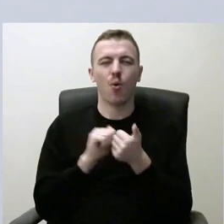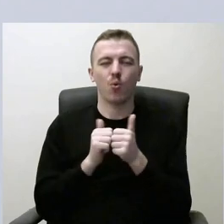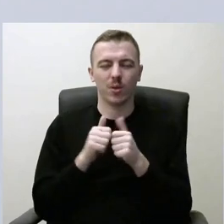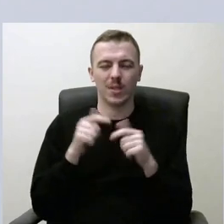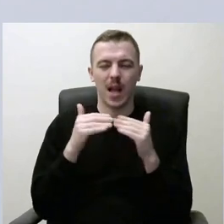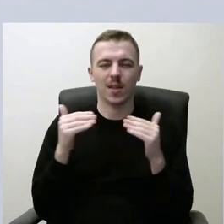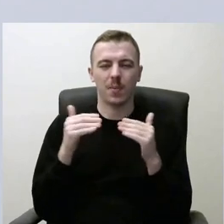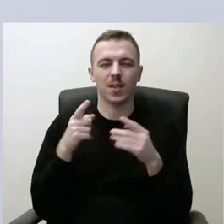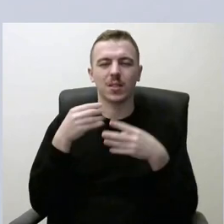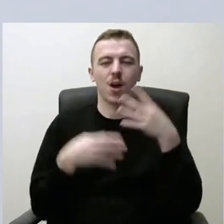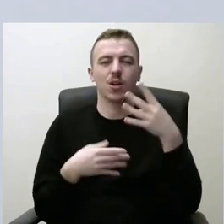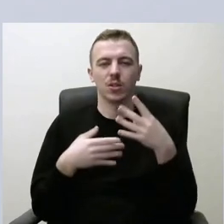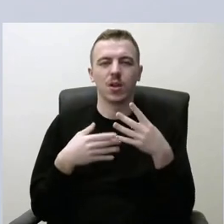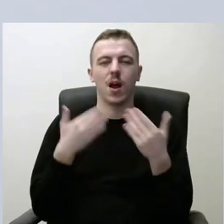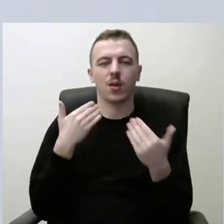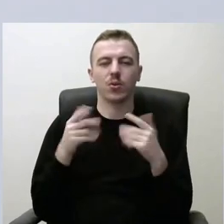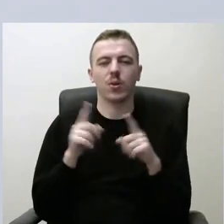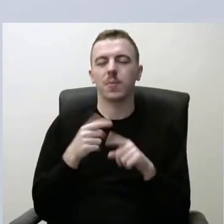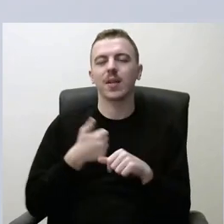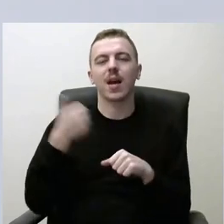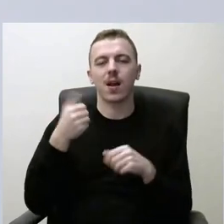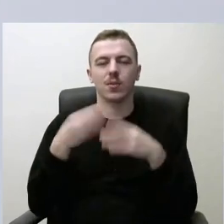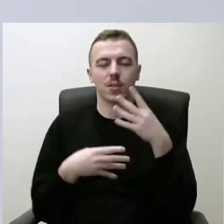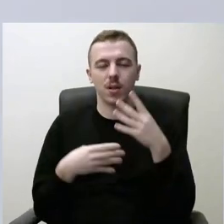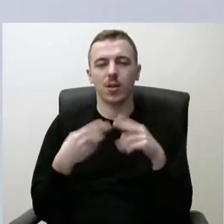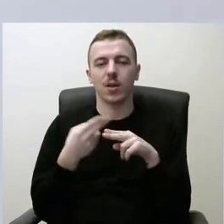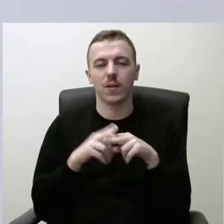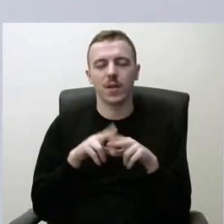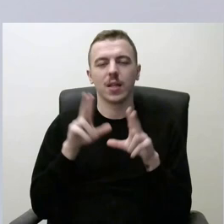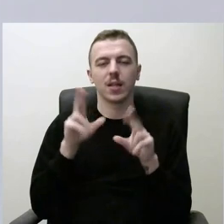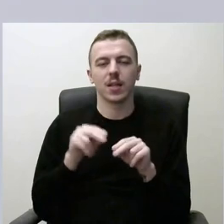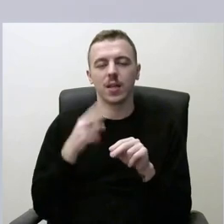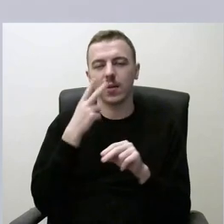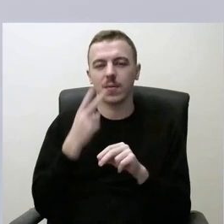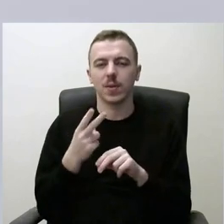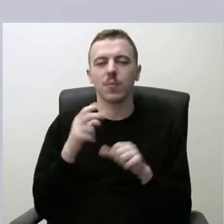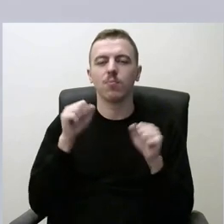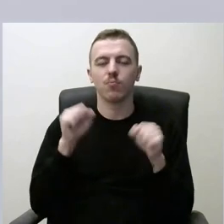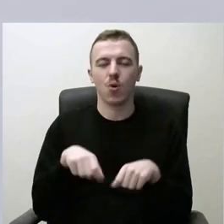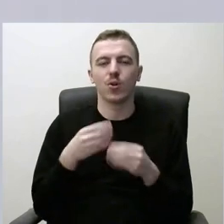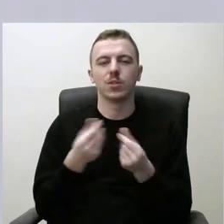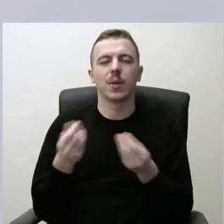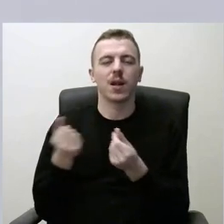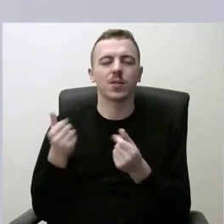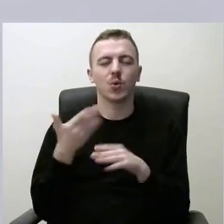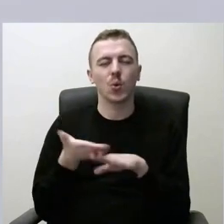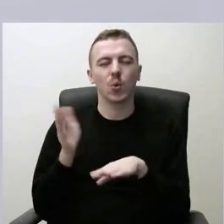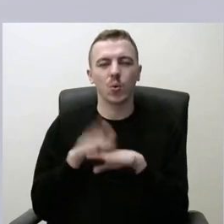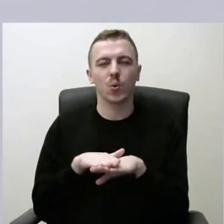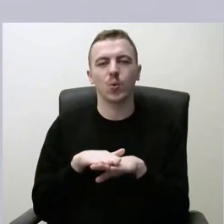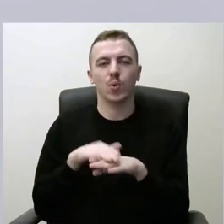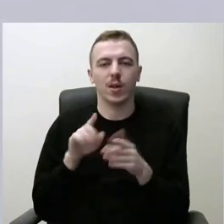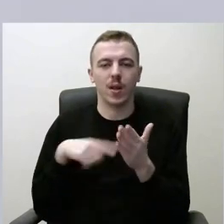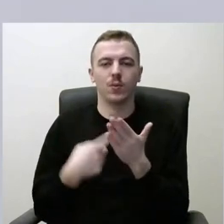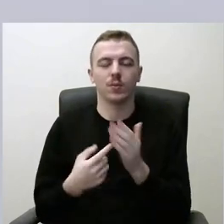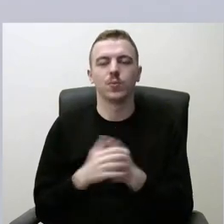pats sąrašas atrodo tikrai kaip vienas iš geriausio. Ir akivaizdžiai gali spręsti pačius sunkiausius klausimus, kurie